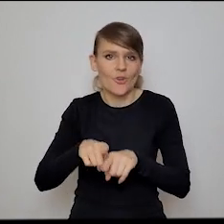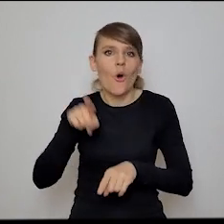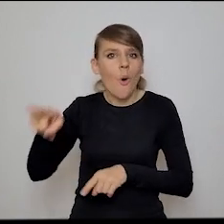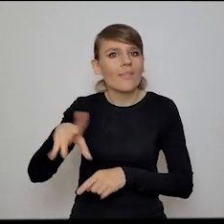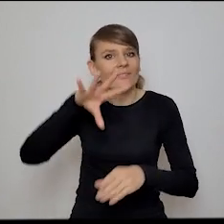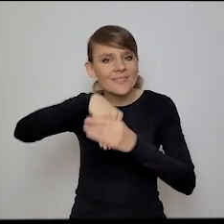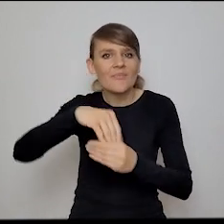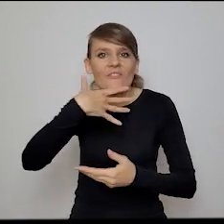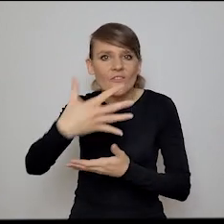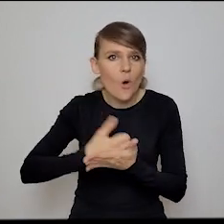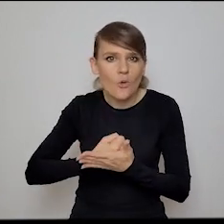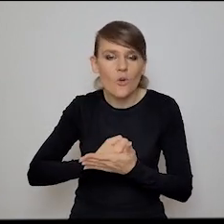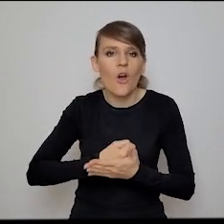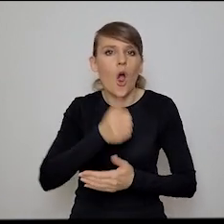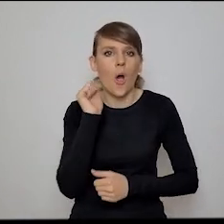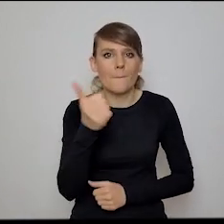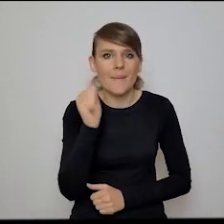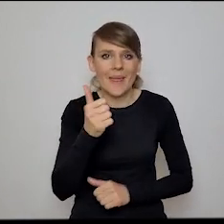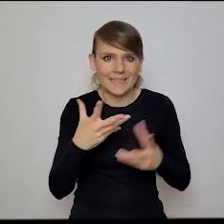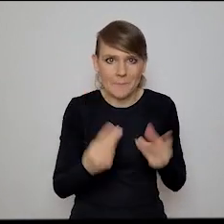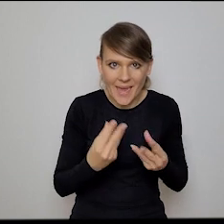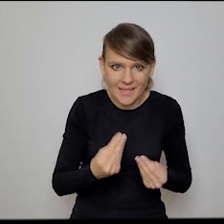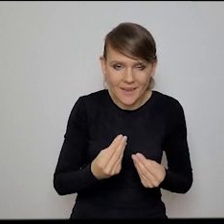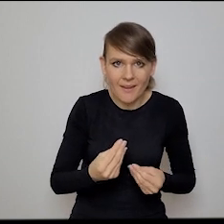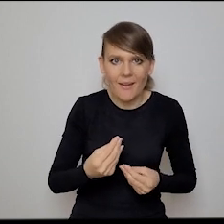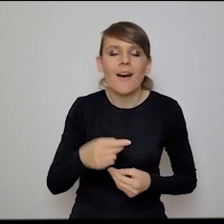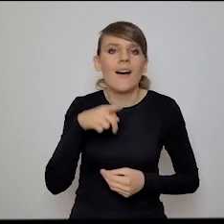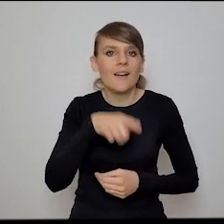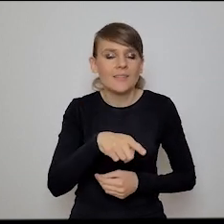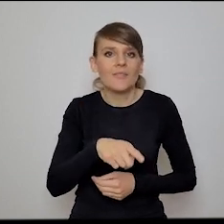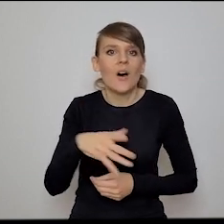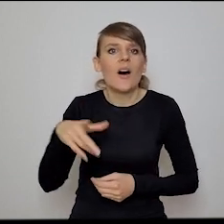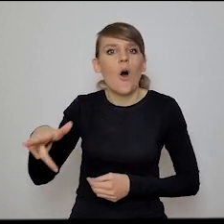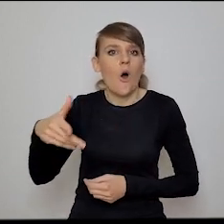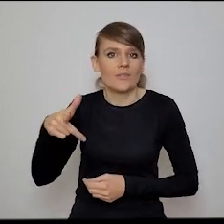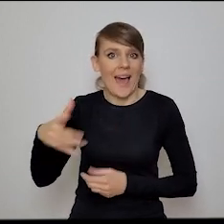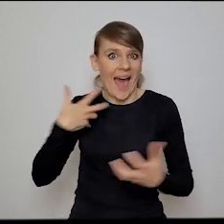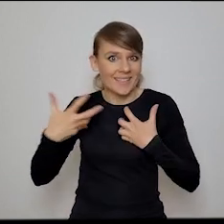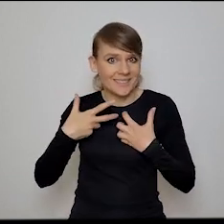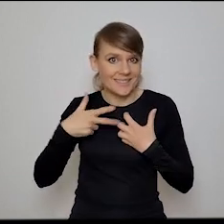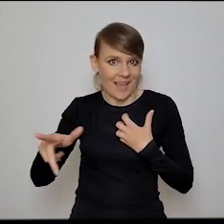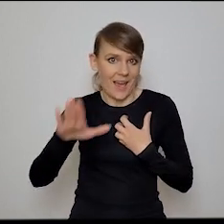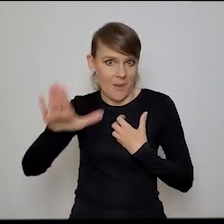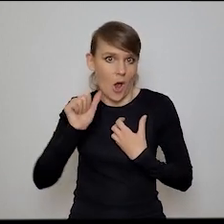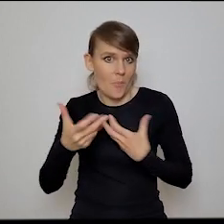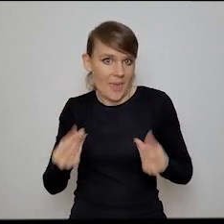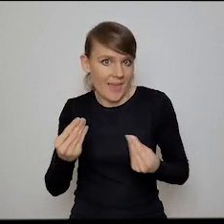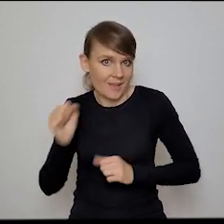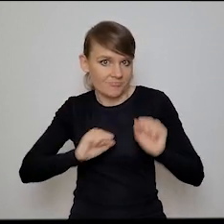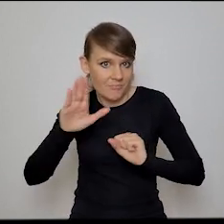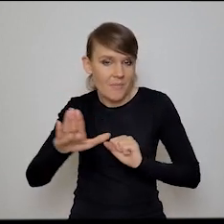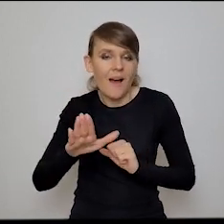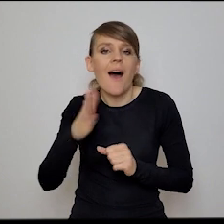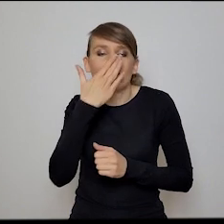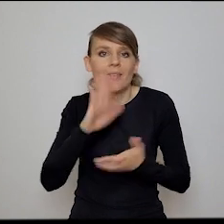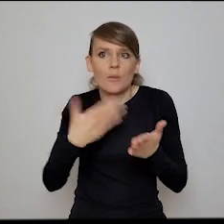wykorzystuje kompetencje miękkie, które wyćwiczył jako artysta, czyli na przykład radzenie sobie z